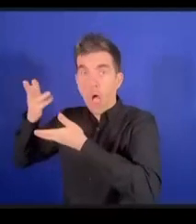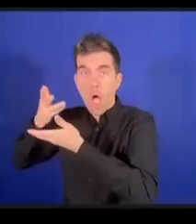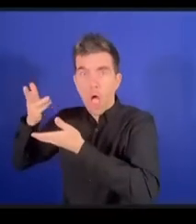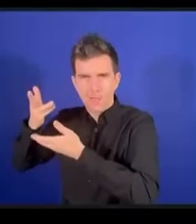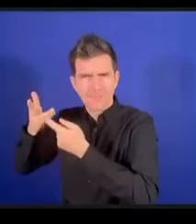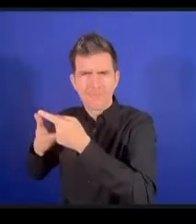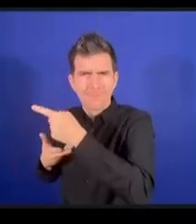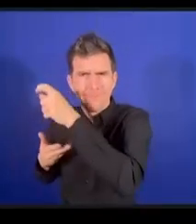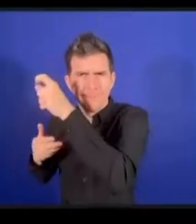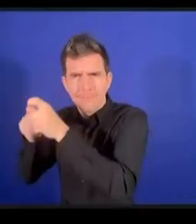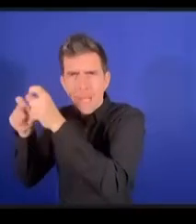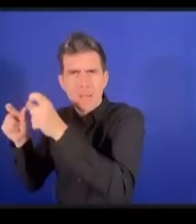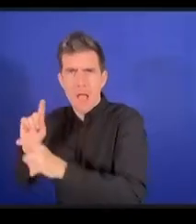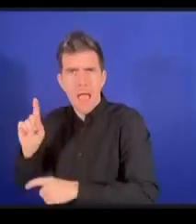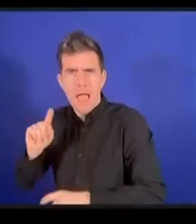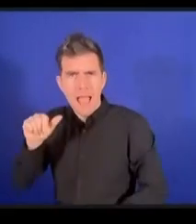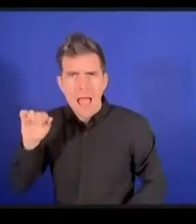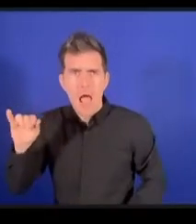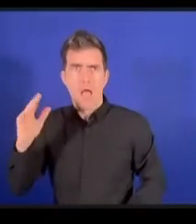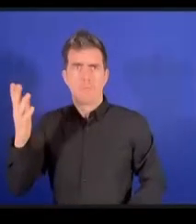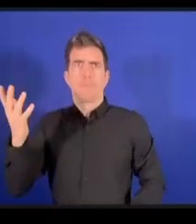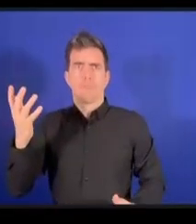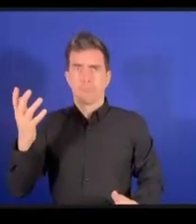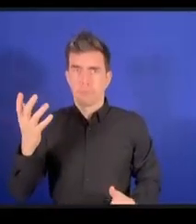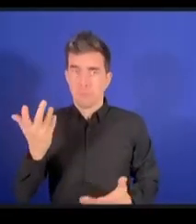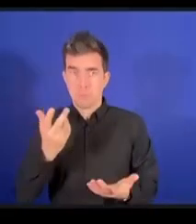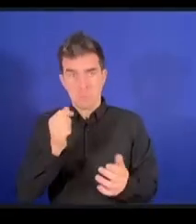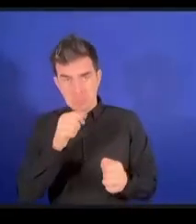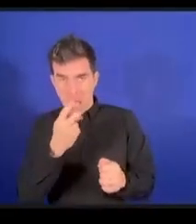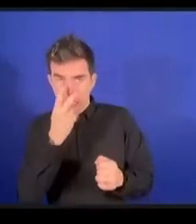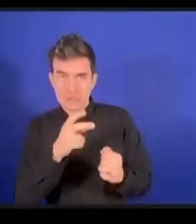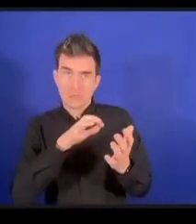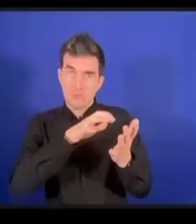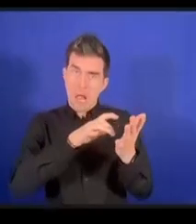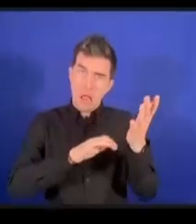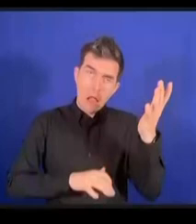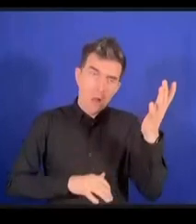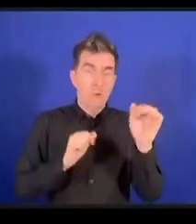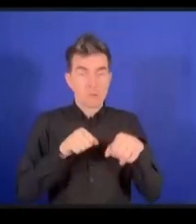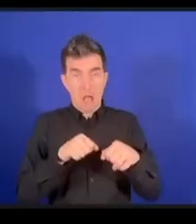Mais l'intelligence artificielle, c'est bien plus large que cela.